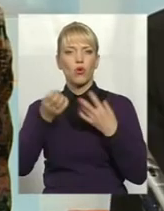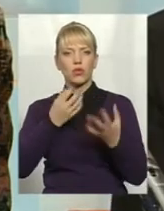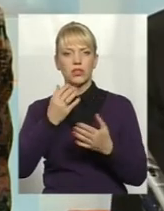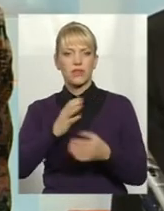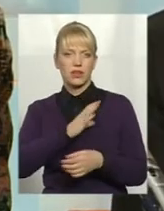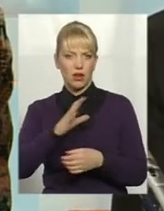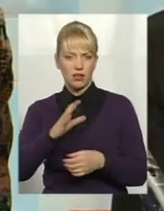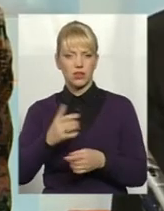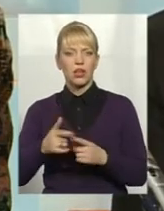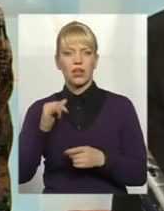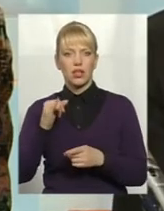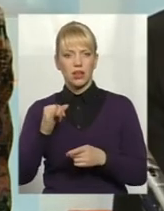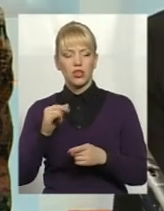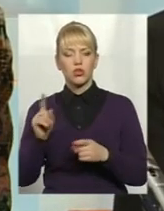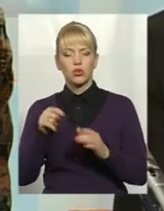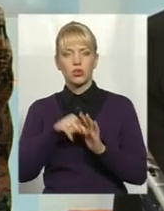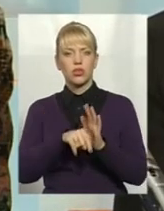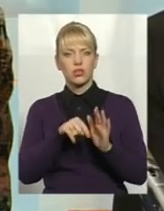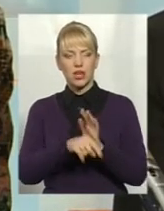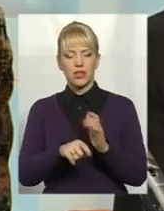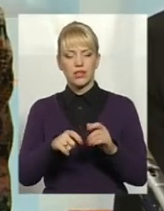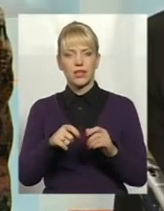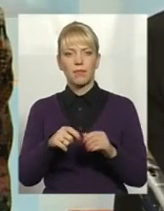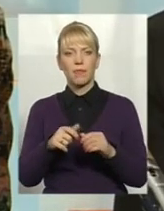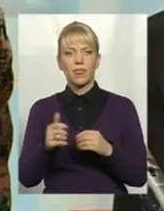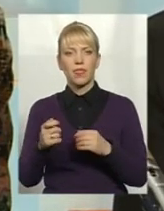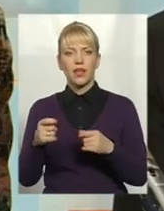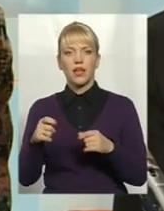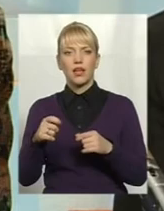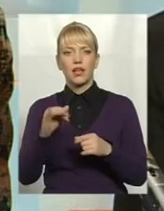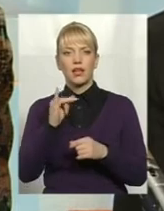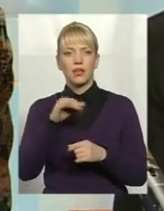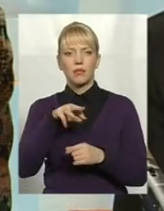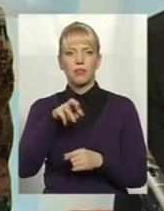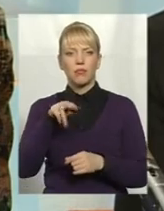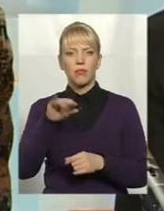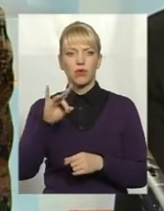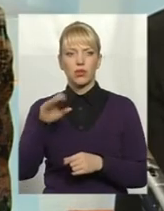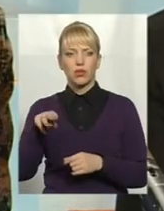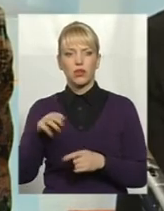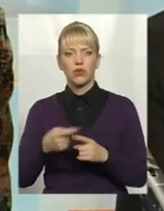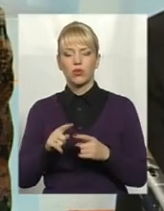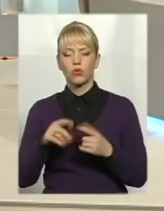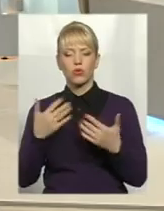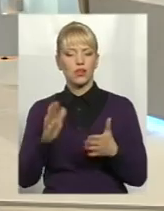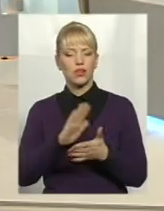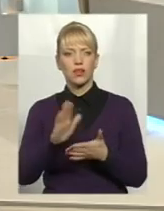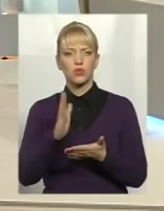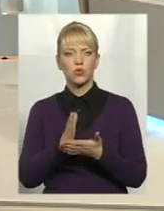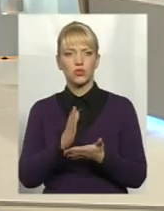Що касається імпорту з Росії, як самі знаєте, він практично вже не существує, крім